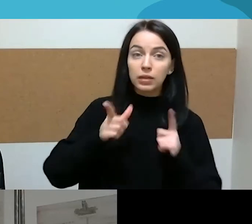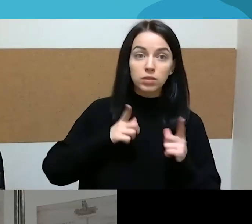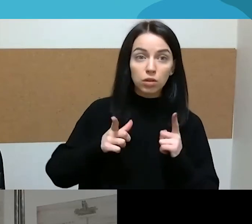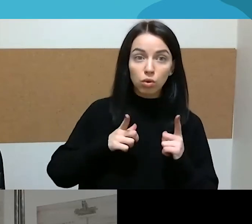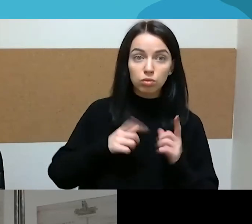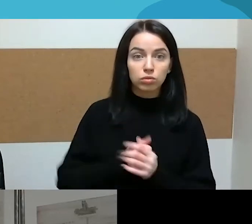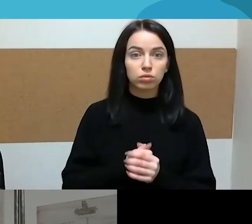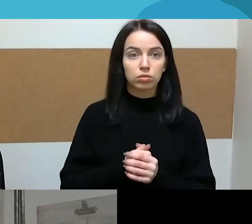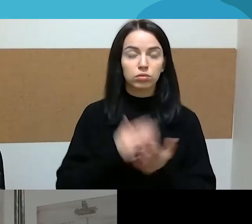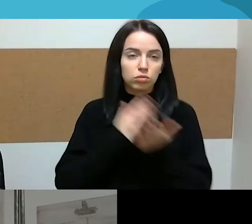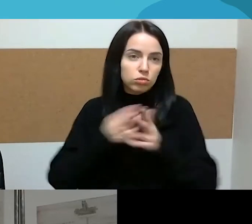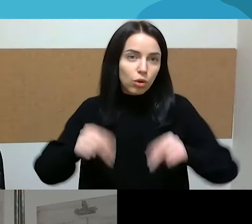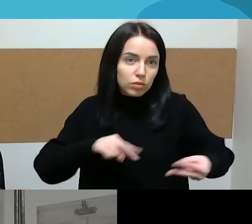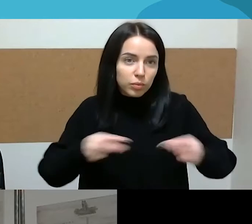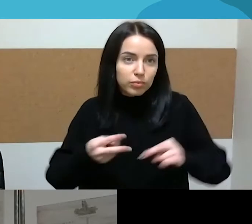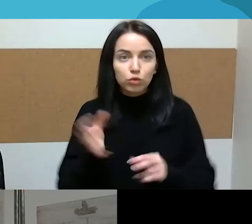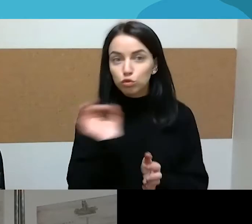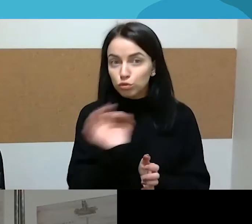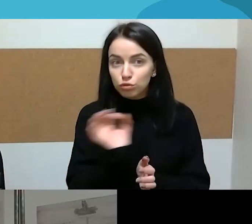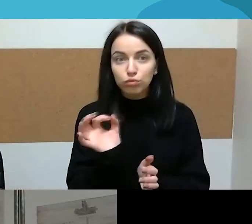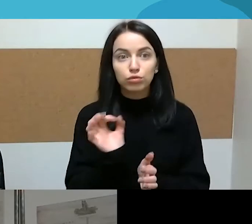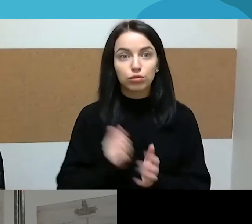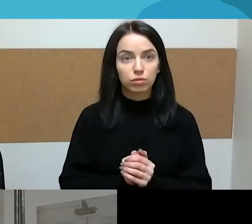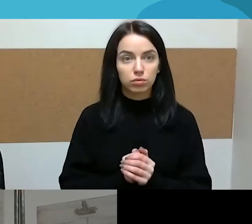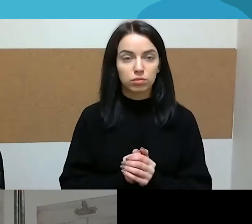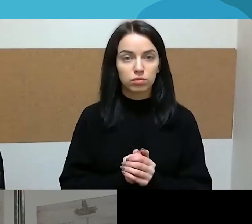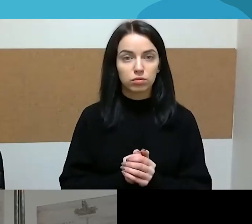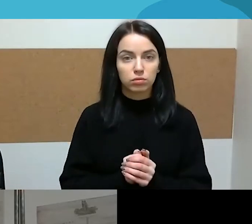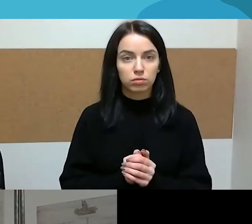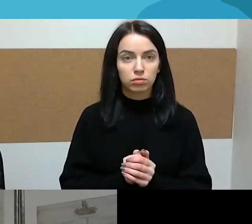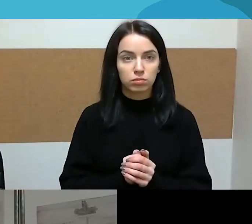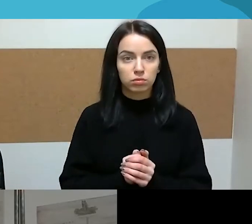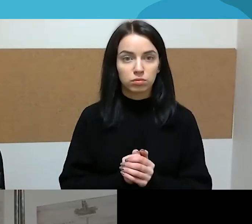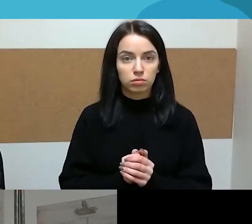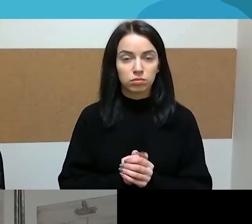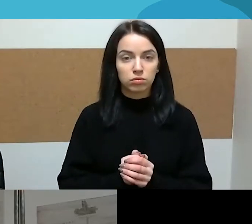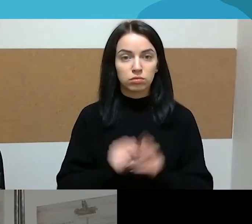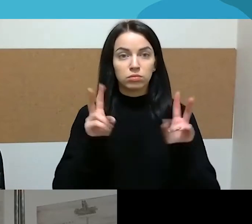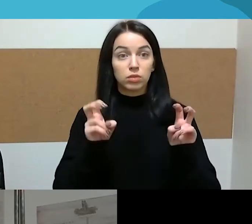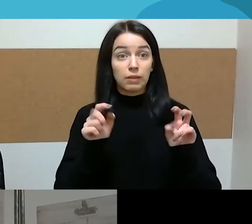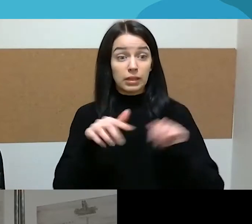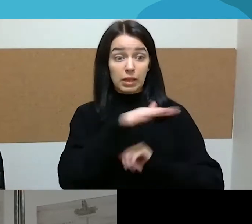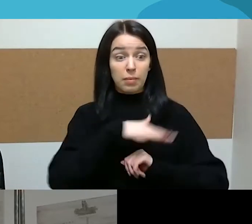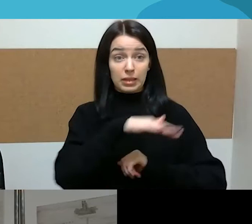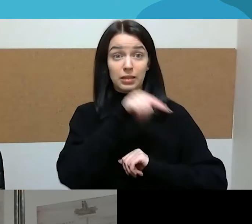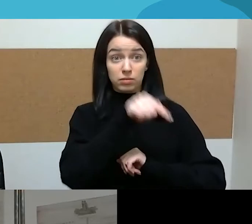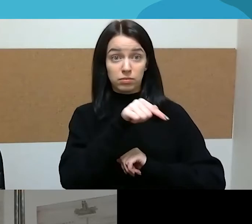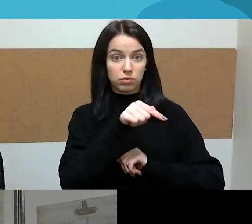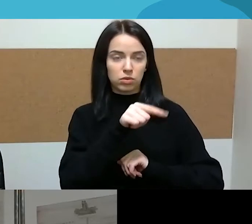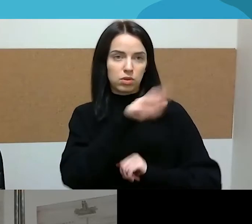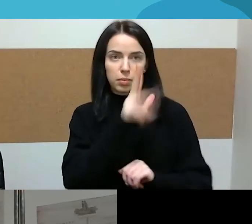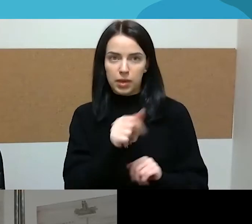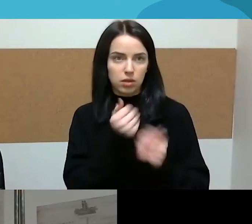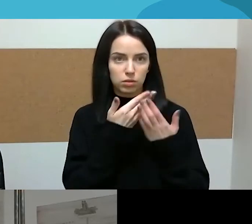tėvai ir keičia tas sauskines. Tai šitam burbului tas klausimas nebėra, kažkas keisto. O mano draugų ratui